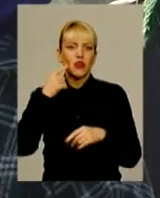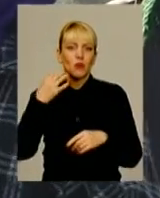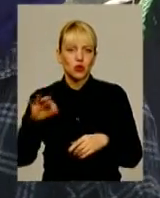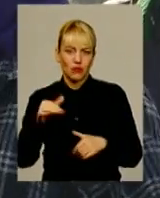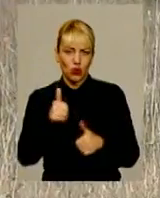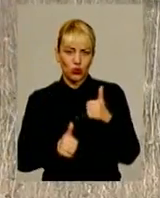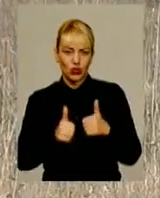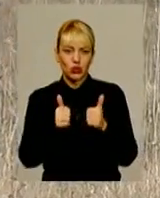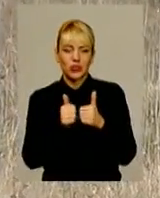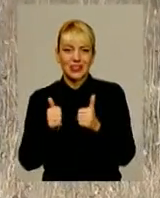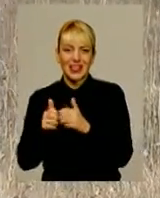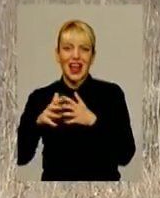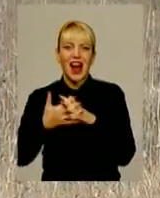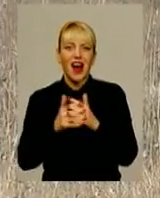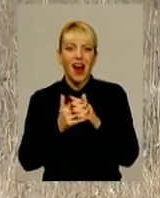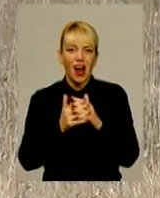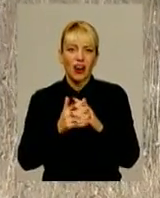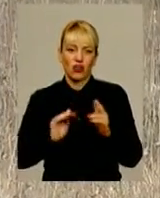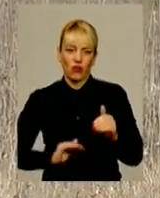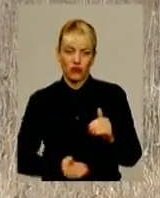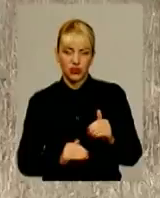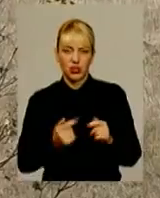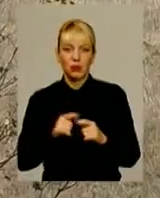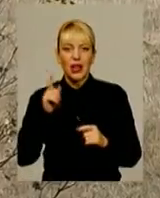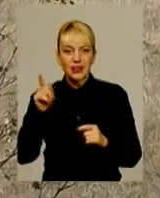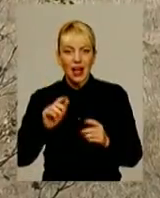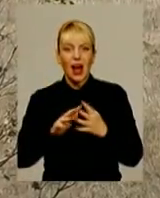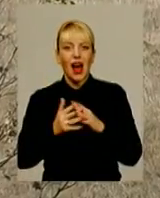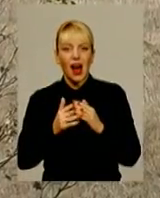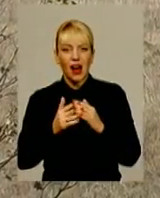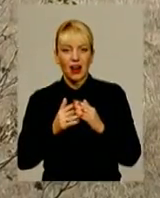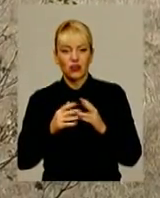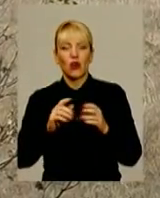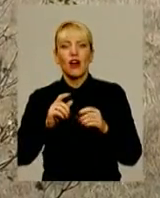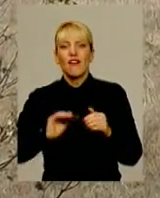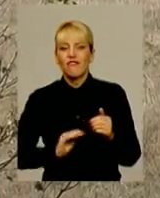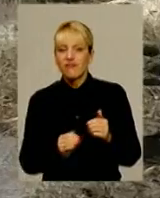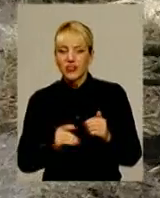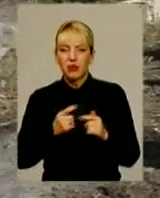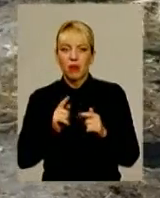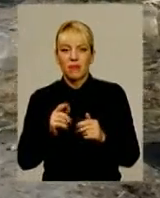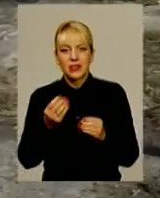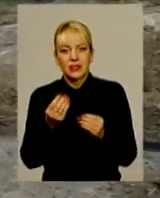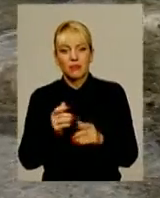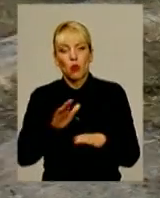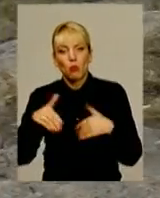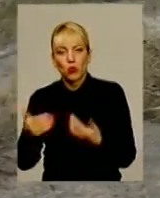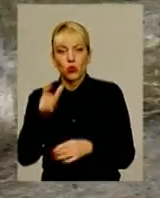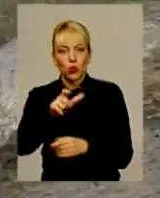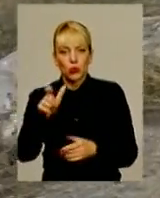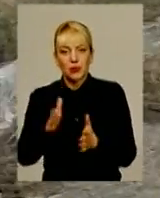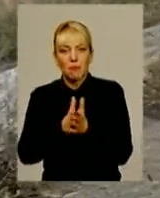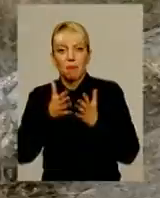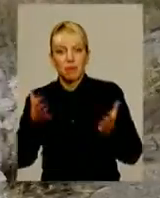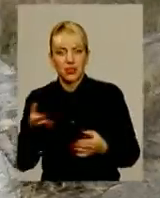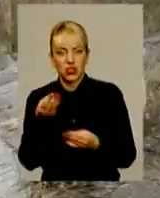сусідньої агрофірми. Та переманює пайовиків, обіцяючи непомірну для нього плату за користування землею. Так чи інакше, але ці пайовики